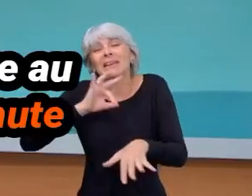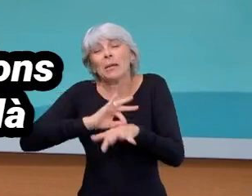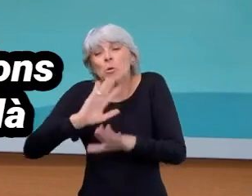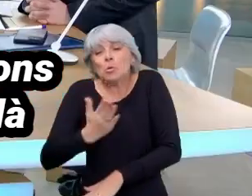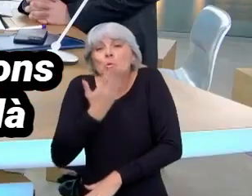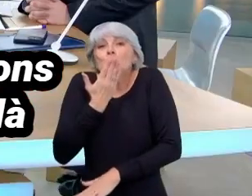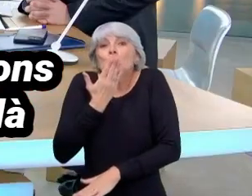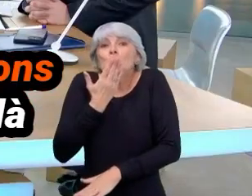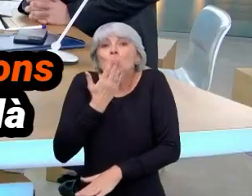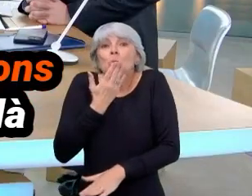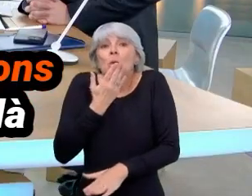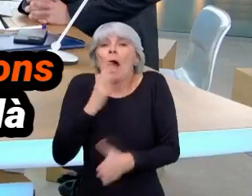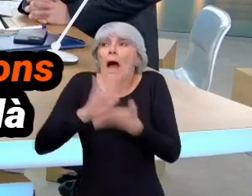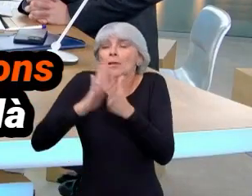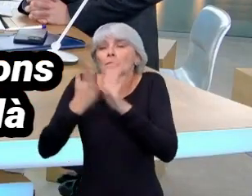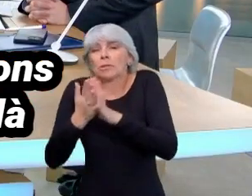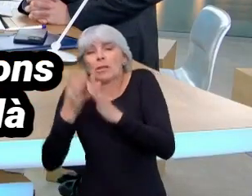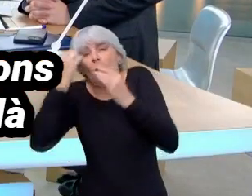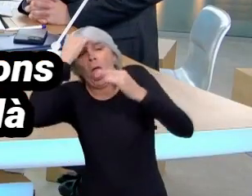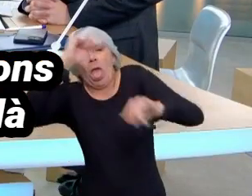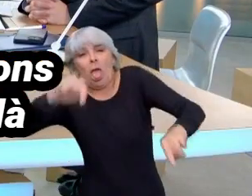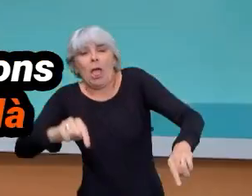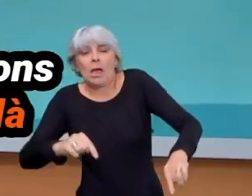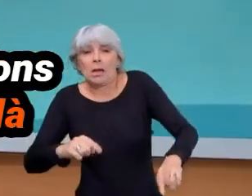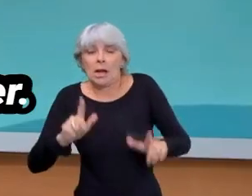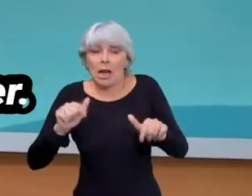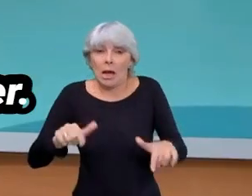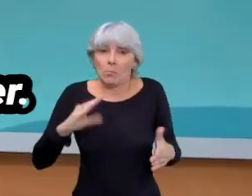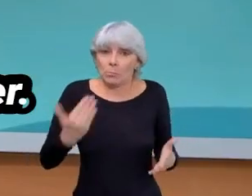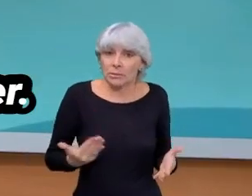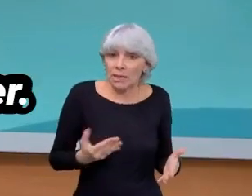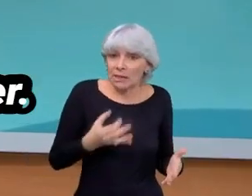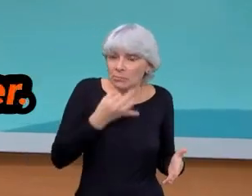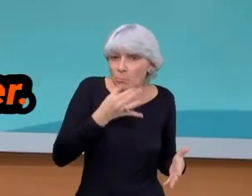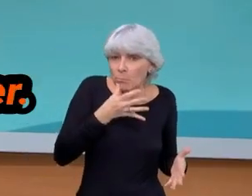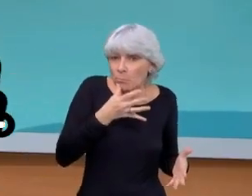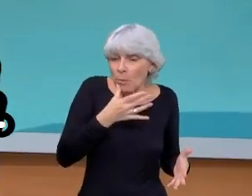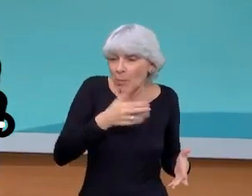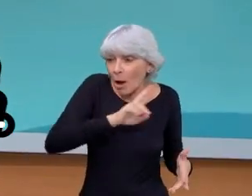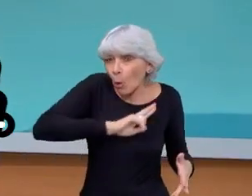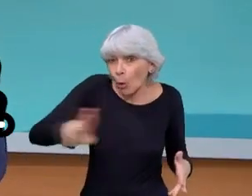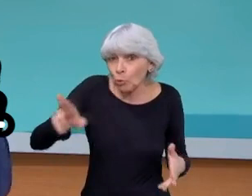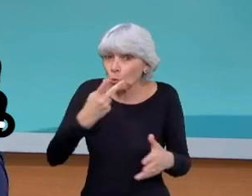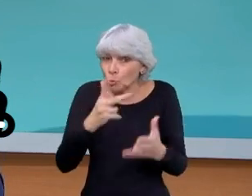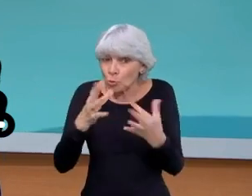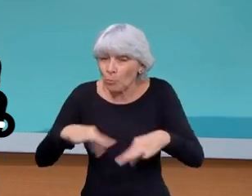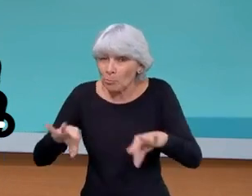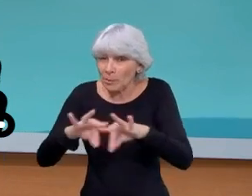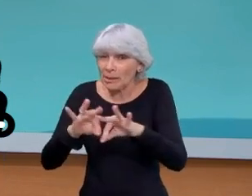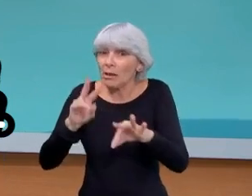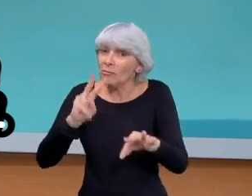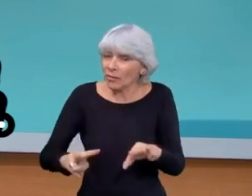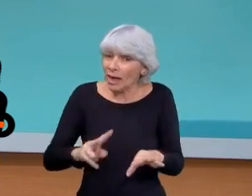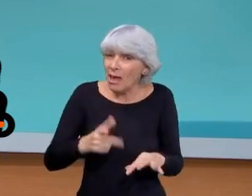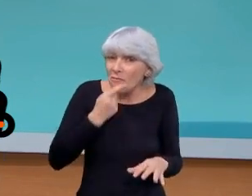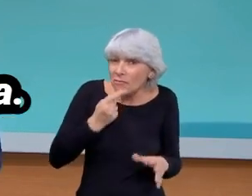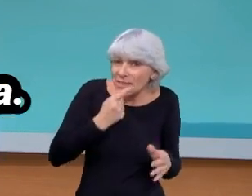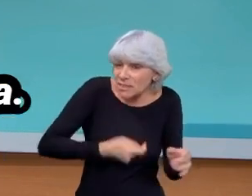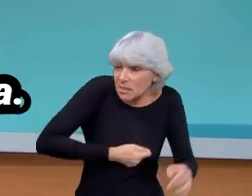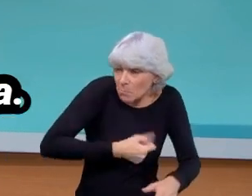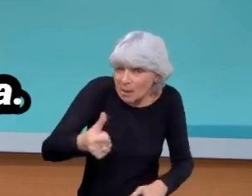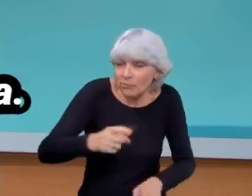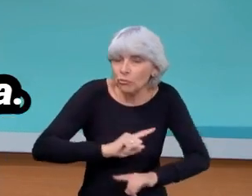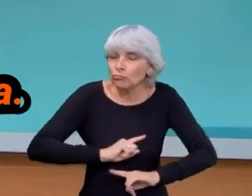dernière minute et vous avez toutes les associations des droits de l'homme qui sont là et qui empêchent le gars à rentrer. Ce n pas aussi simple que ça de renvoyer quelqu'un chez lui.